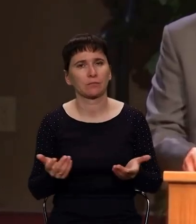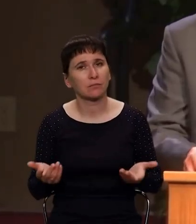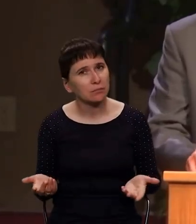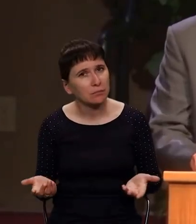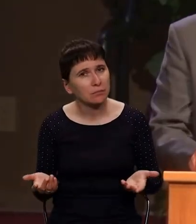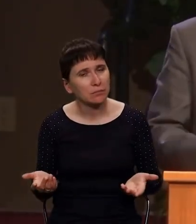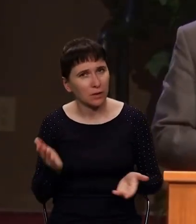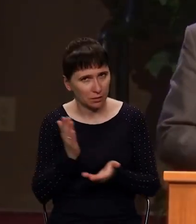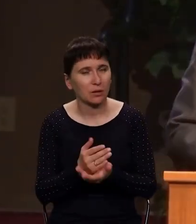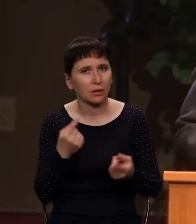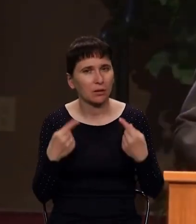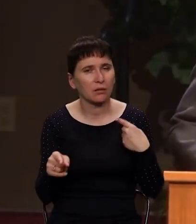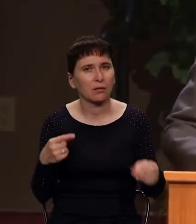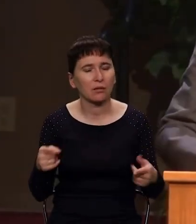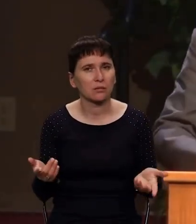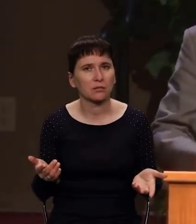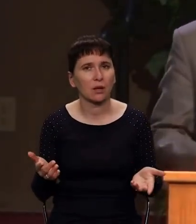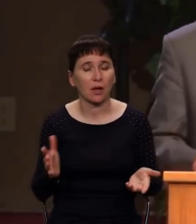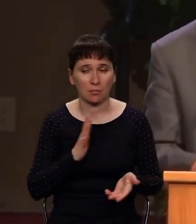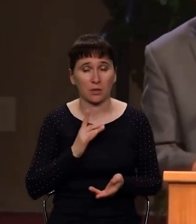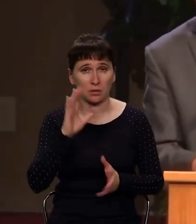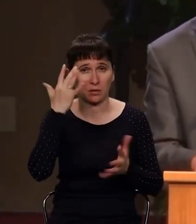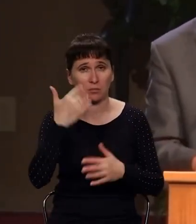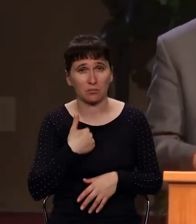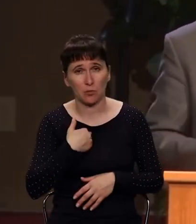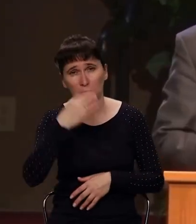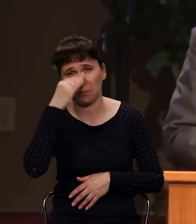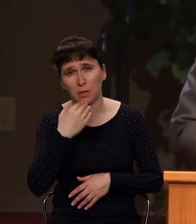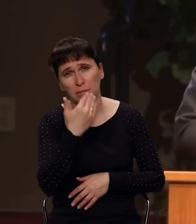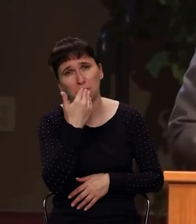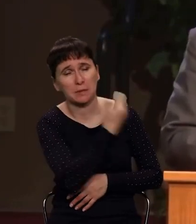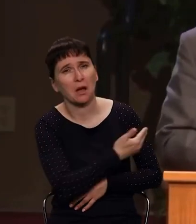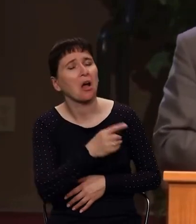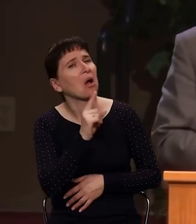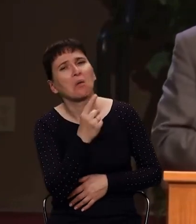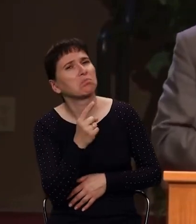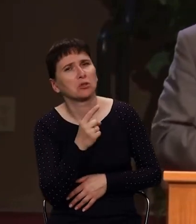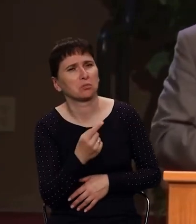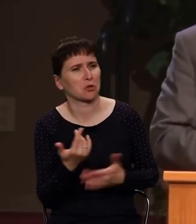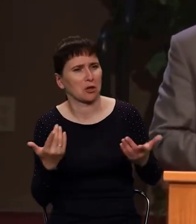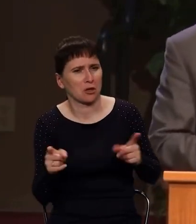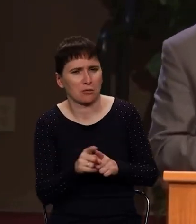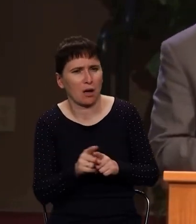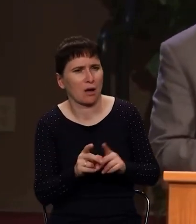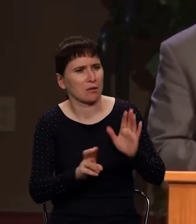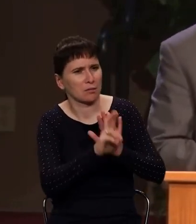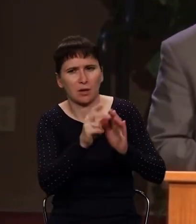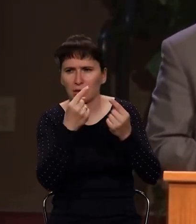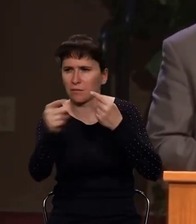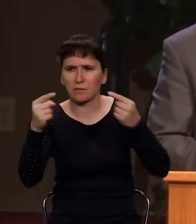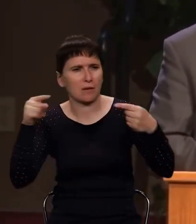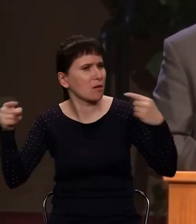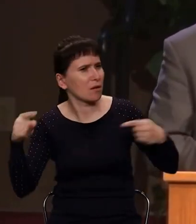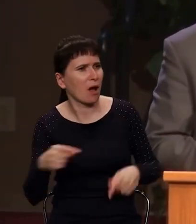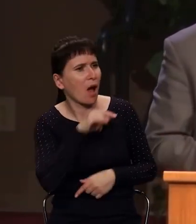разница между церквями. Однажды спросили у моего отца Александра Георгиевича, почему вам удалось в столь сложное время сохранить так